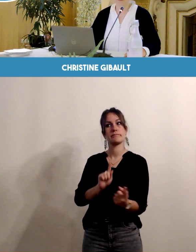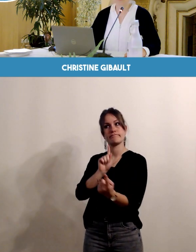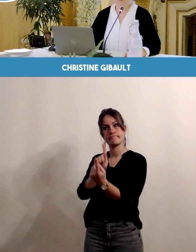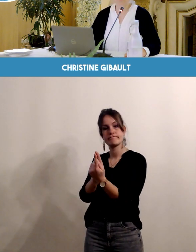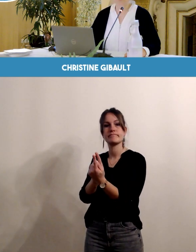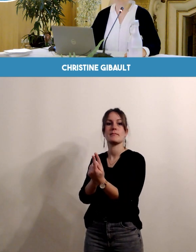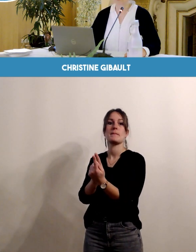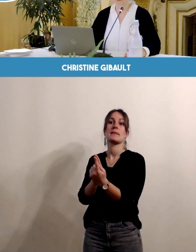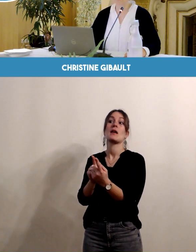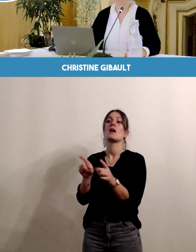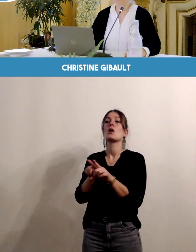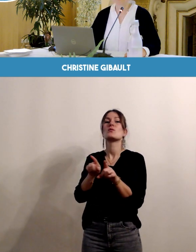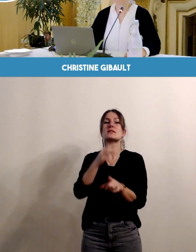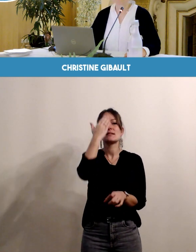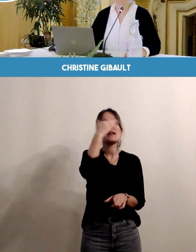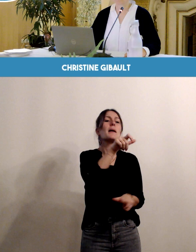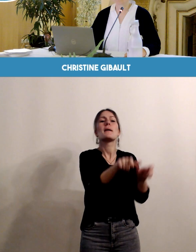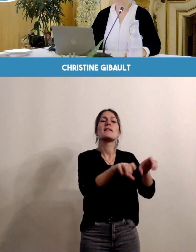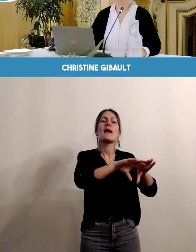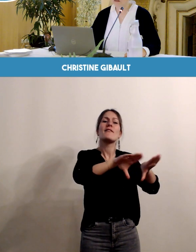part surtout des conseils de l'entourage.